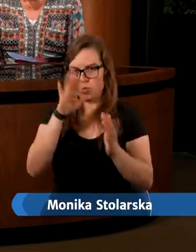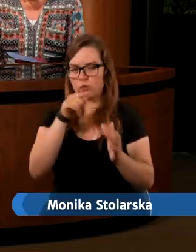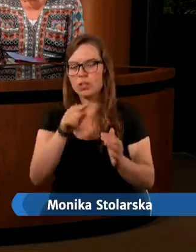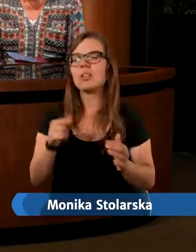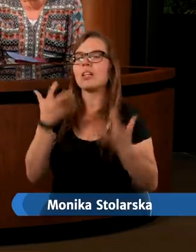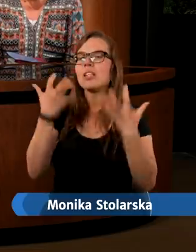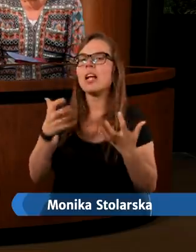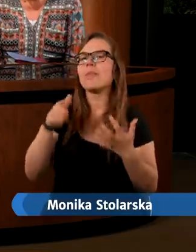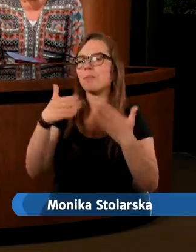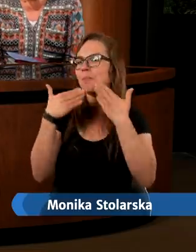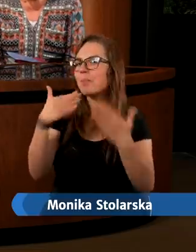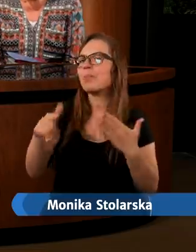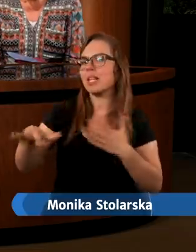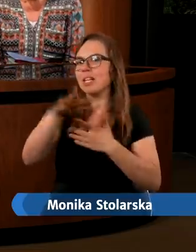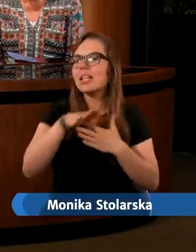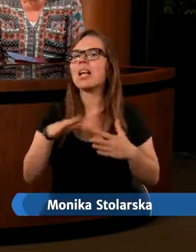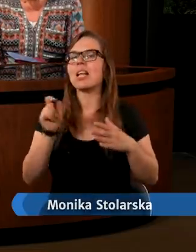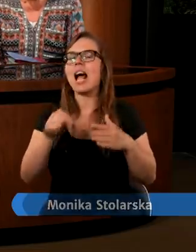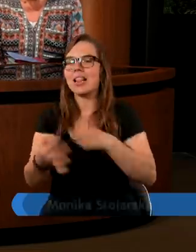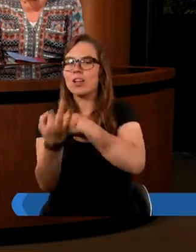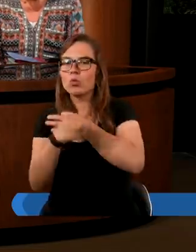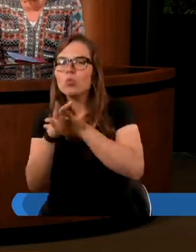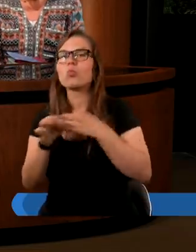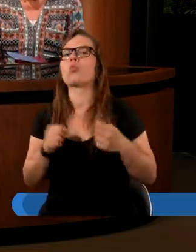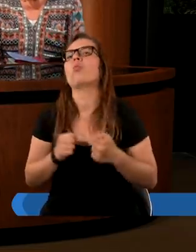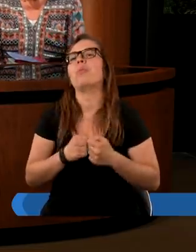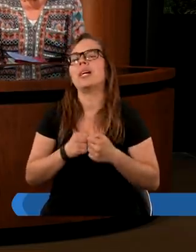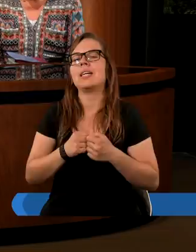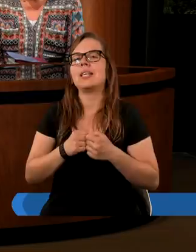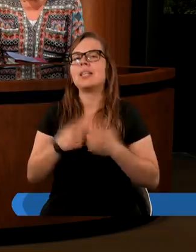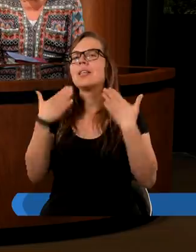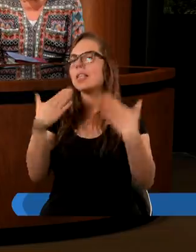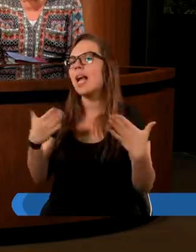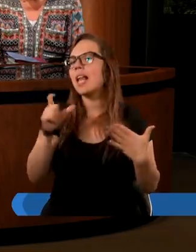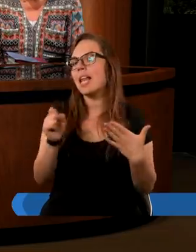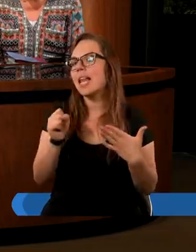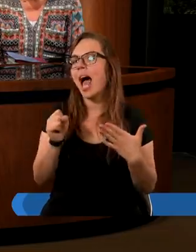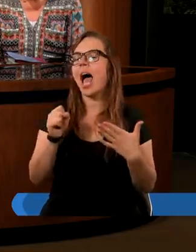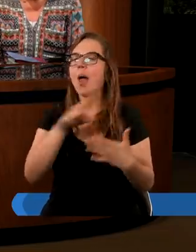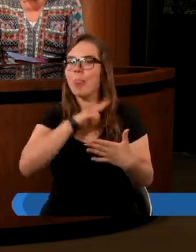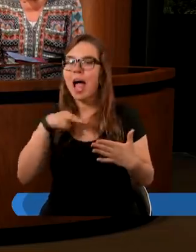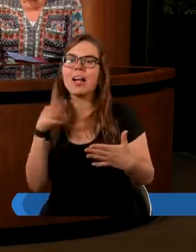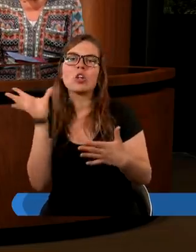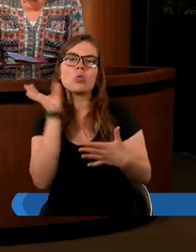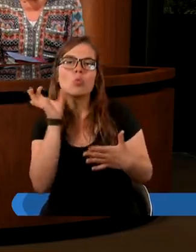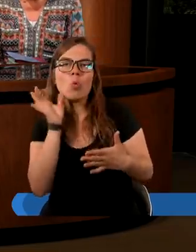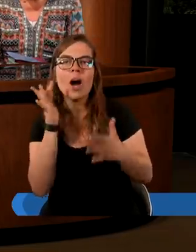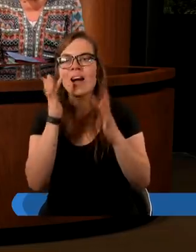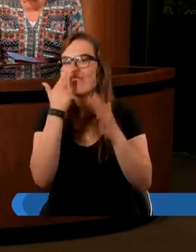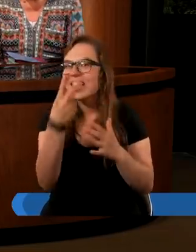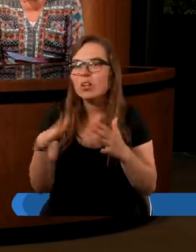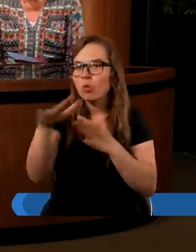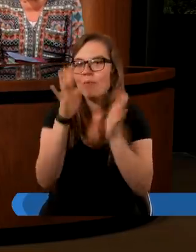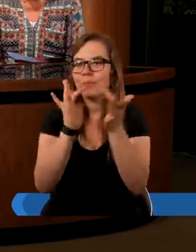Jeszcze raz Tobie dziękujemy za to studium, dziękujemy za naszych widzów,